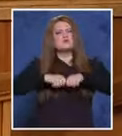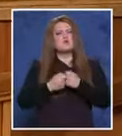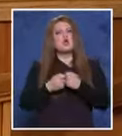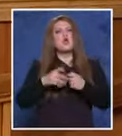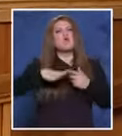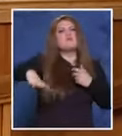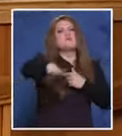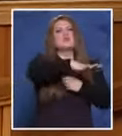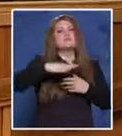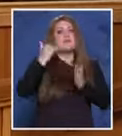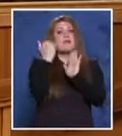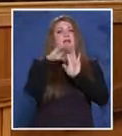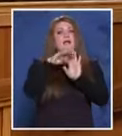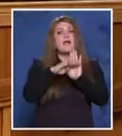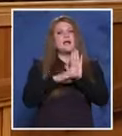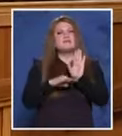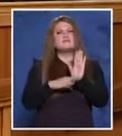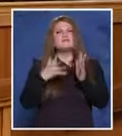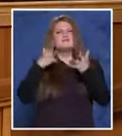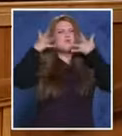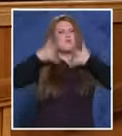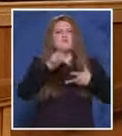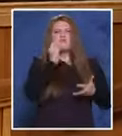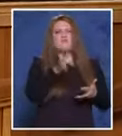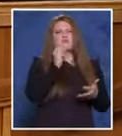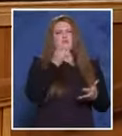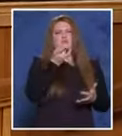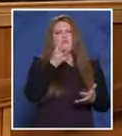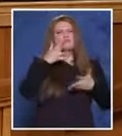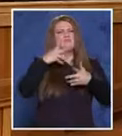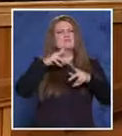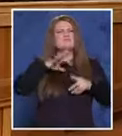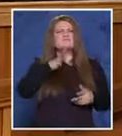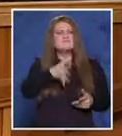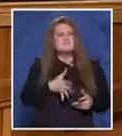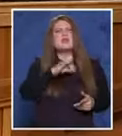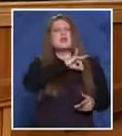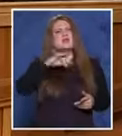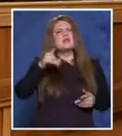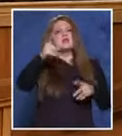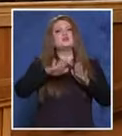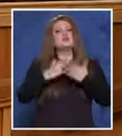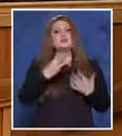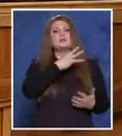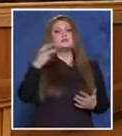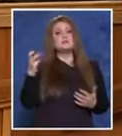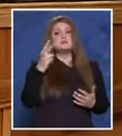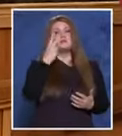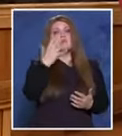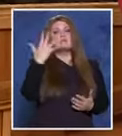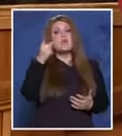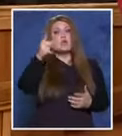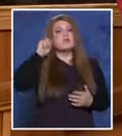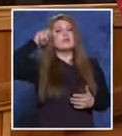обществения ред, с изключителна дързост и цинизъм, което съставлява престъпление от общ характер, по смисъл на чен 325 лин. 2 от